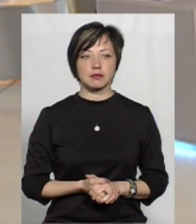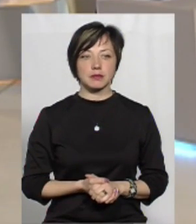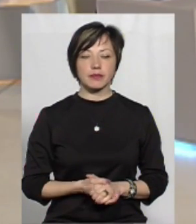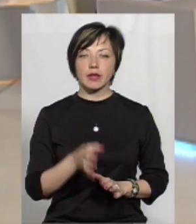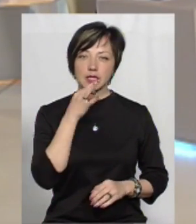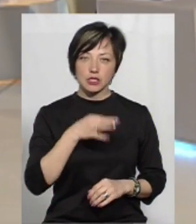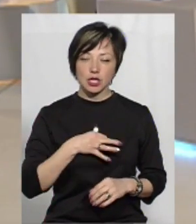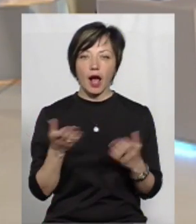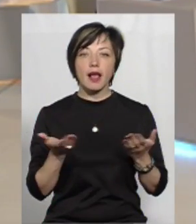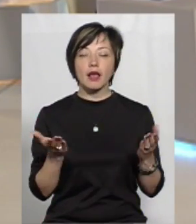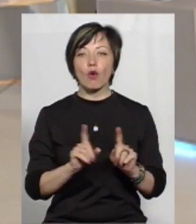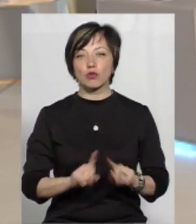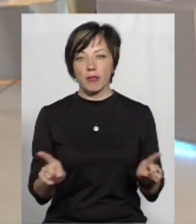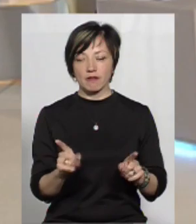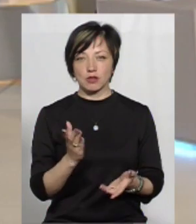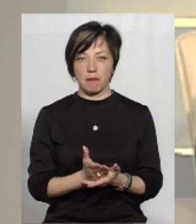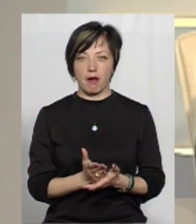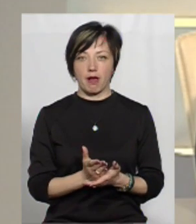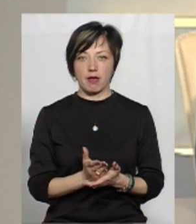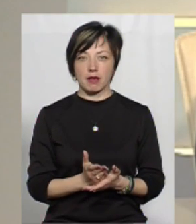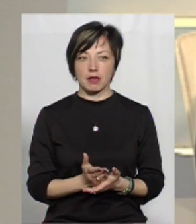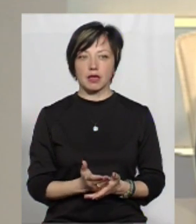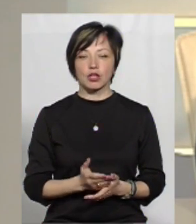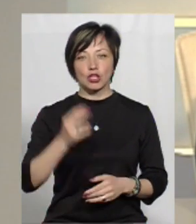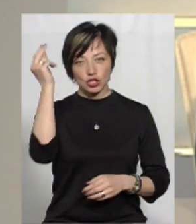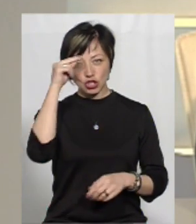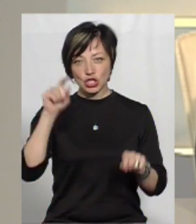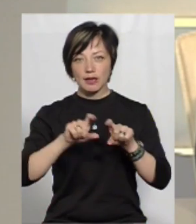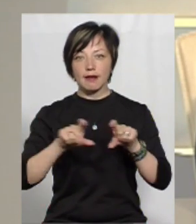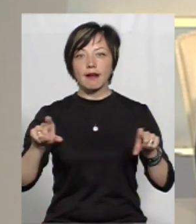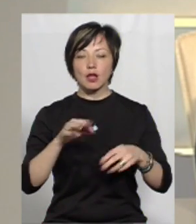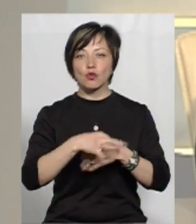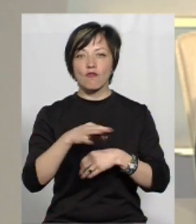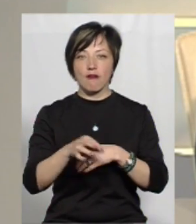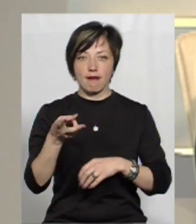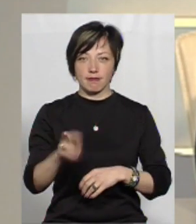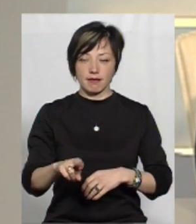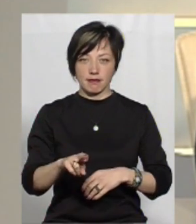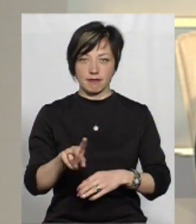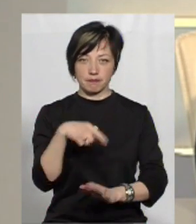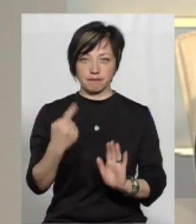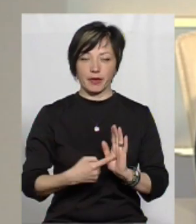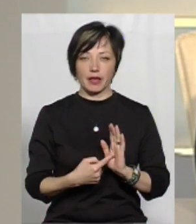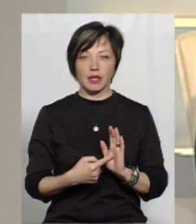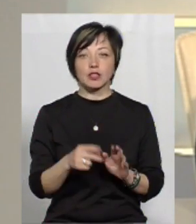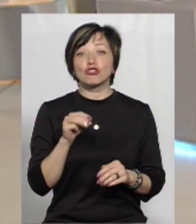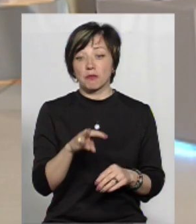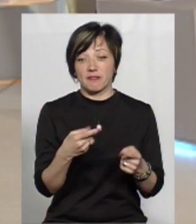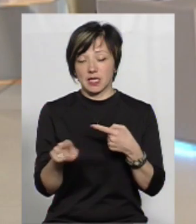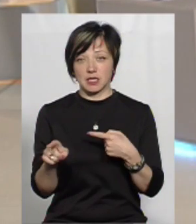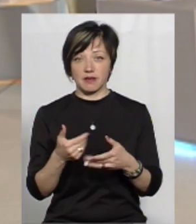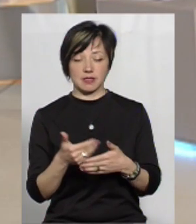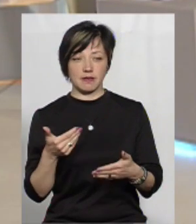Скажіть, а які особливості має саме шкільне цькування? Шкільне цькування… Чим воно